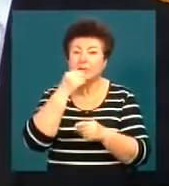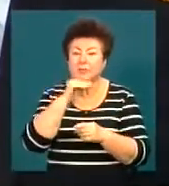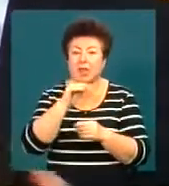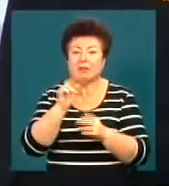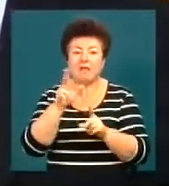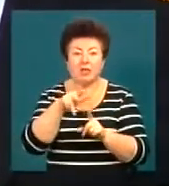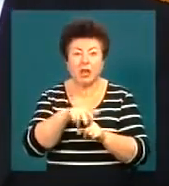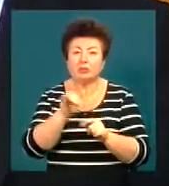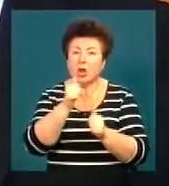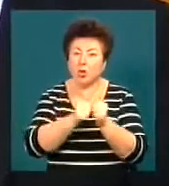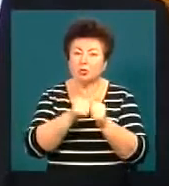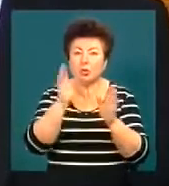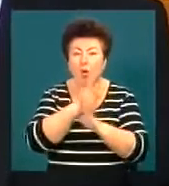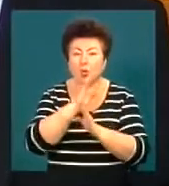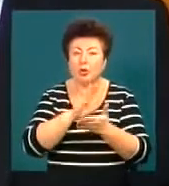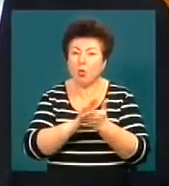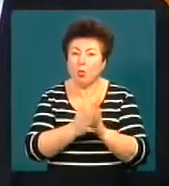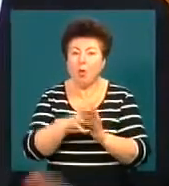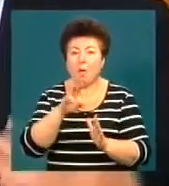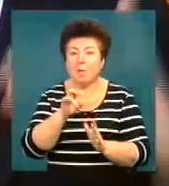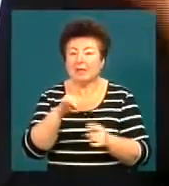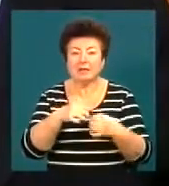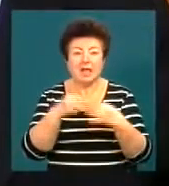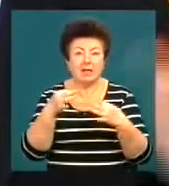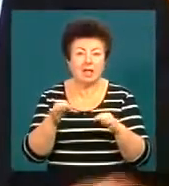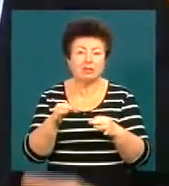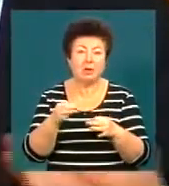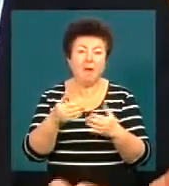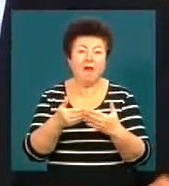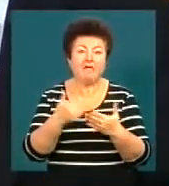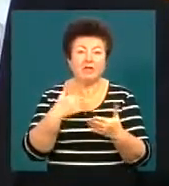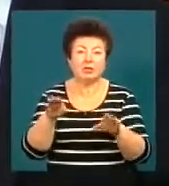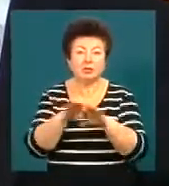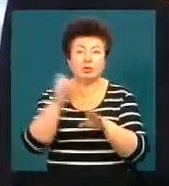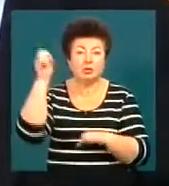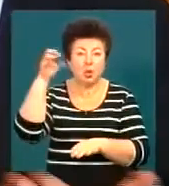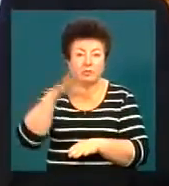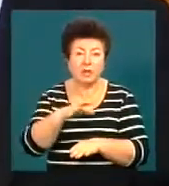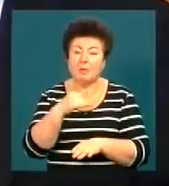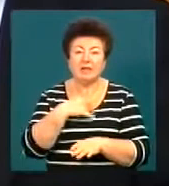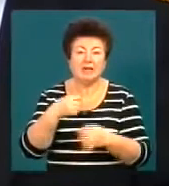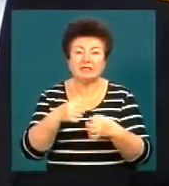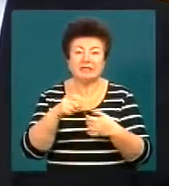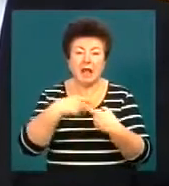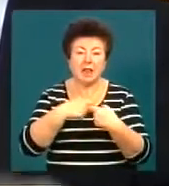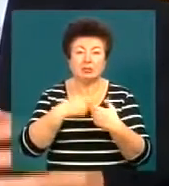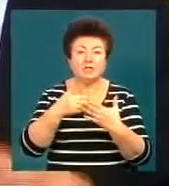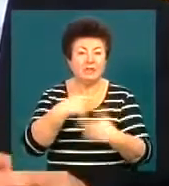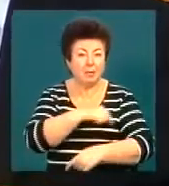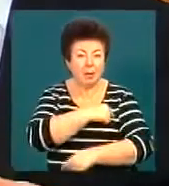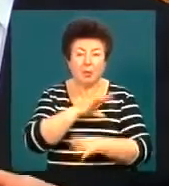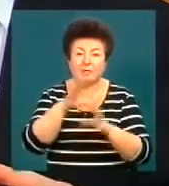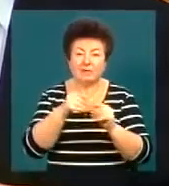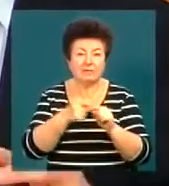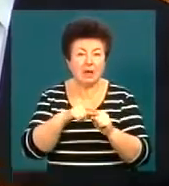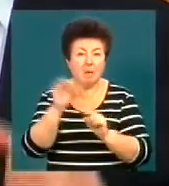навантаження для кожних погодних умов. Таким чином, ми не залежимо від рівня сонячної освітленості, ми не залежимо від температури. При